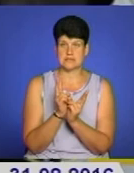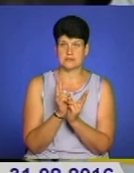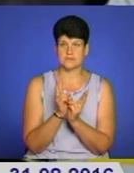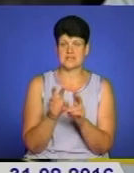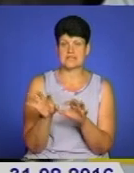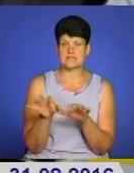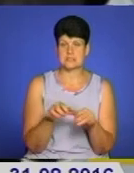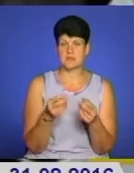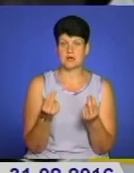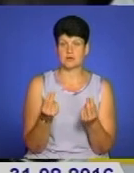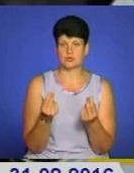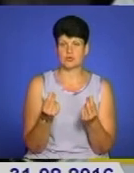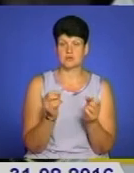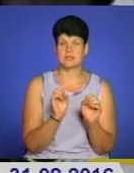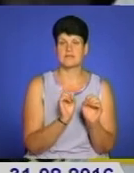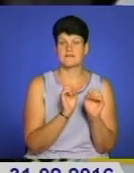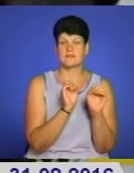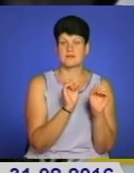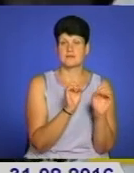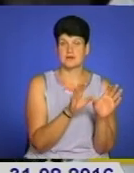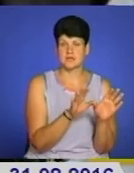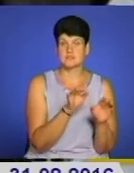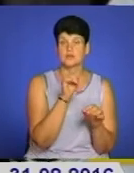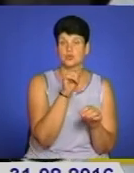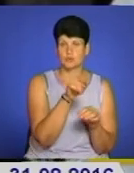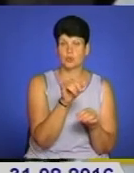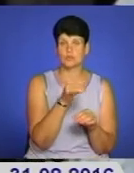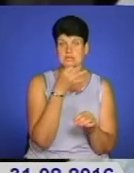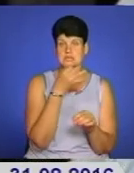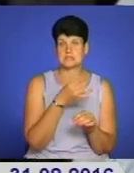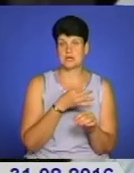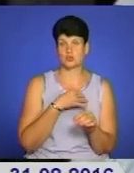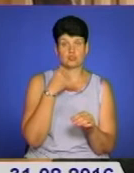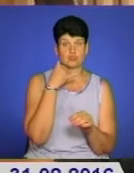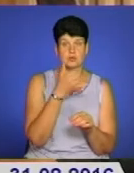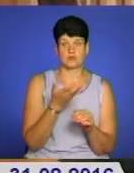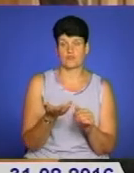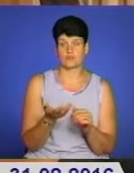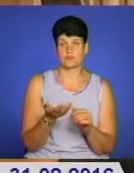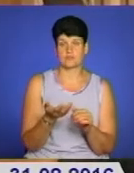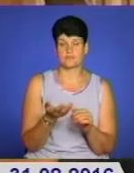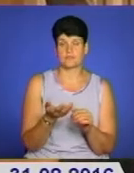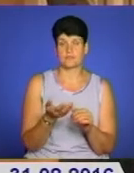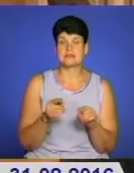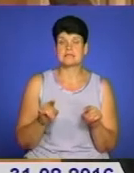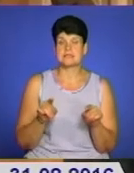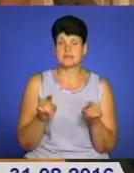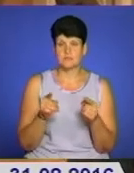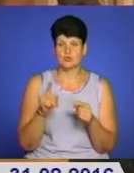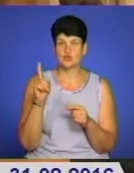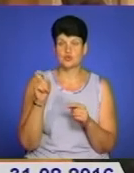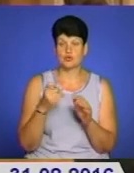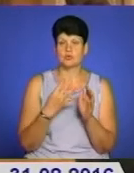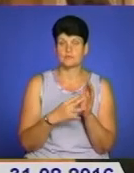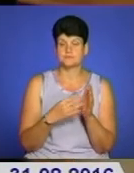забрати гроші і відвезти їх туди, куди мені скажуть по телефону. Затриманим інкриміновано статтю 190,